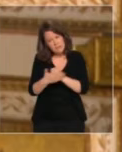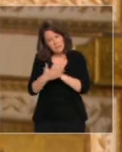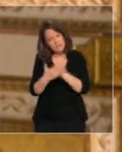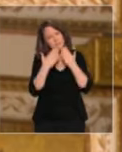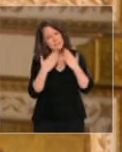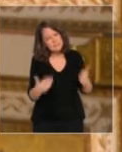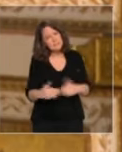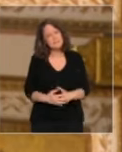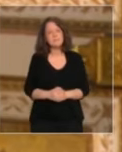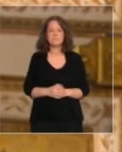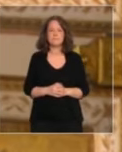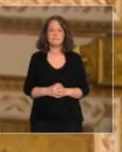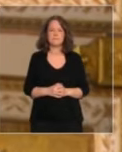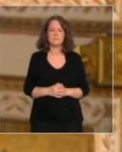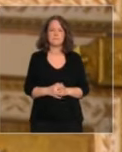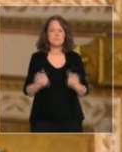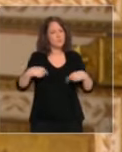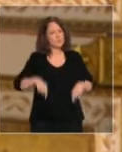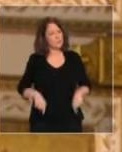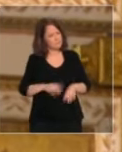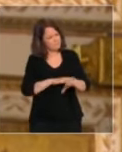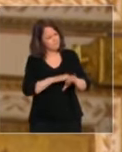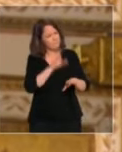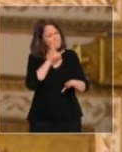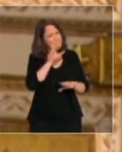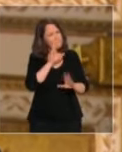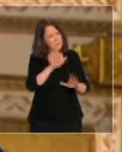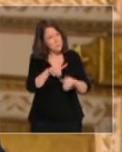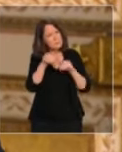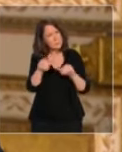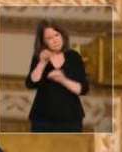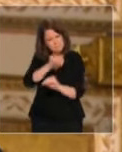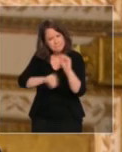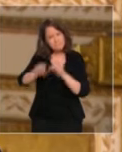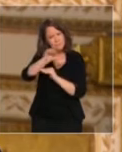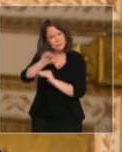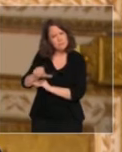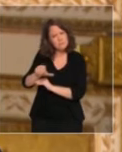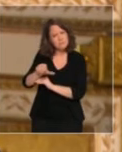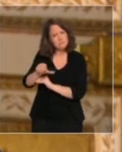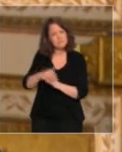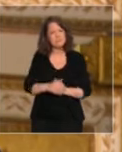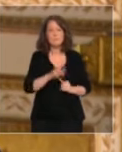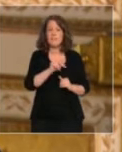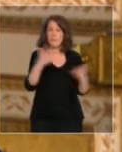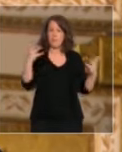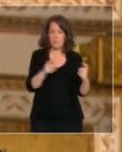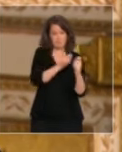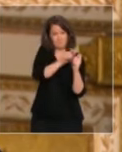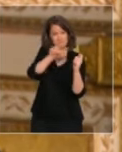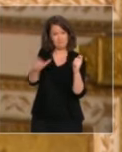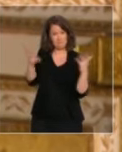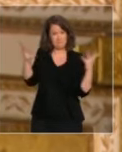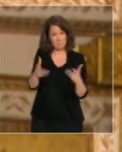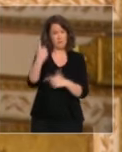et j'ai demandé à celui-ci d'aller plus loin, là aussi, et de verser sans délai une aide exceptionnelle aux familles